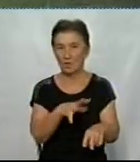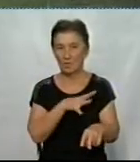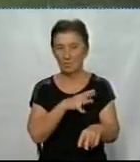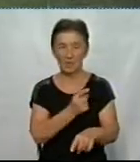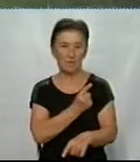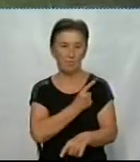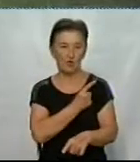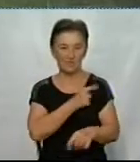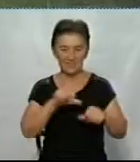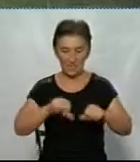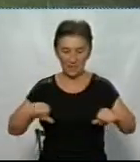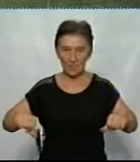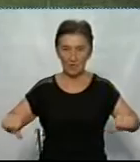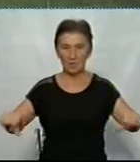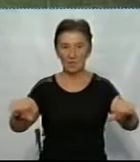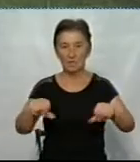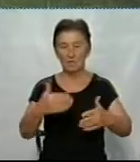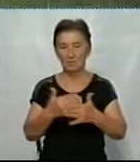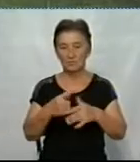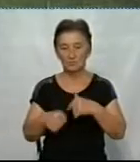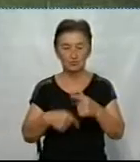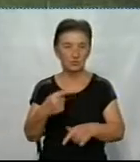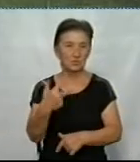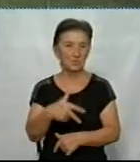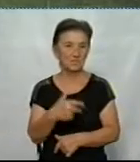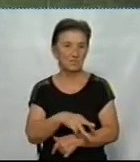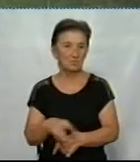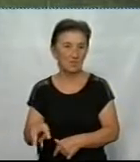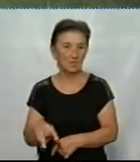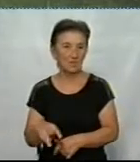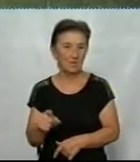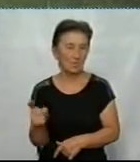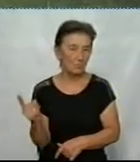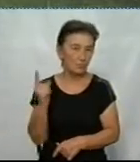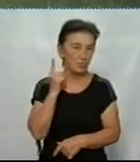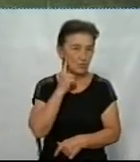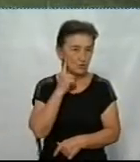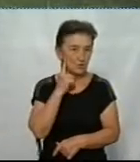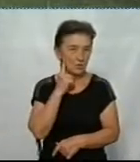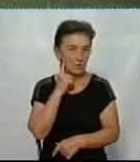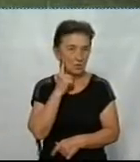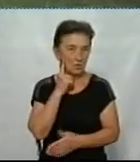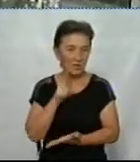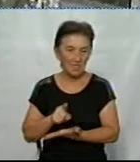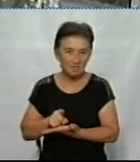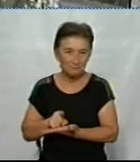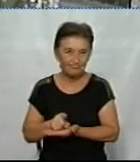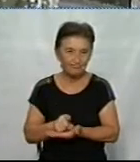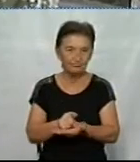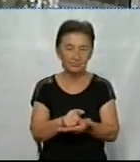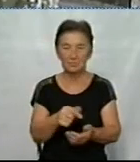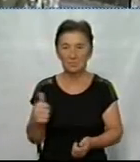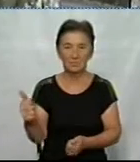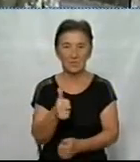пости. Можливо, десь пройшло пів години, десь так, можливо, хален-20, і ми почули звук броньованої техніки. Перше